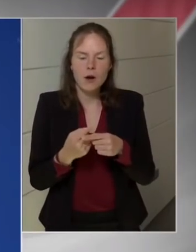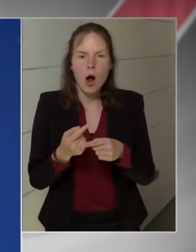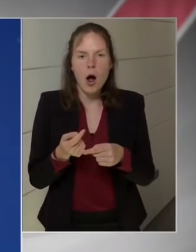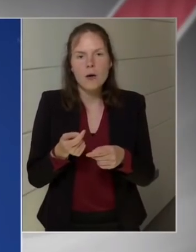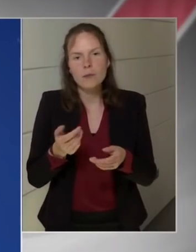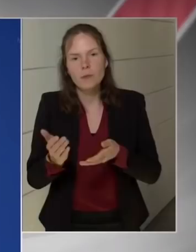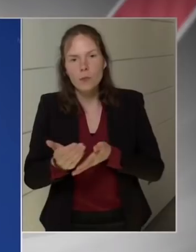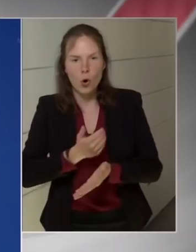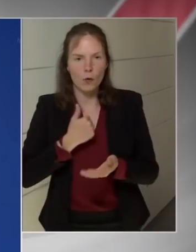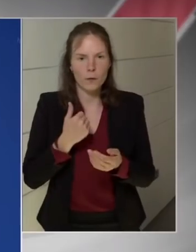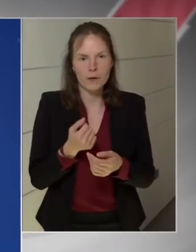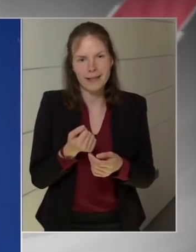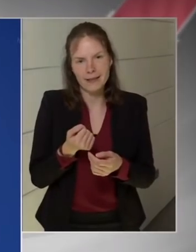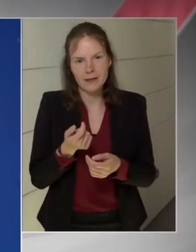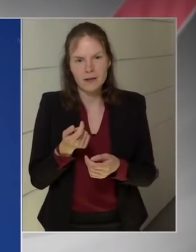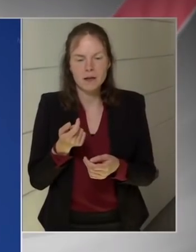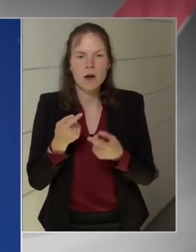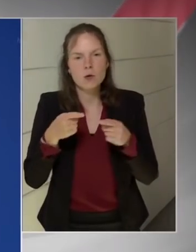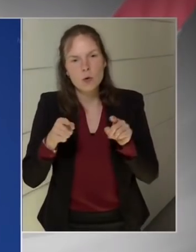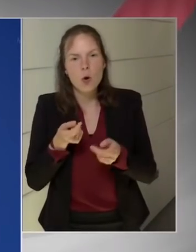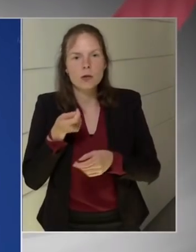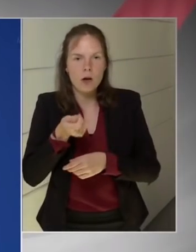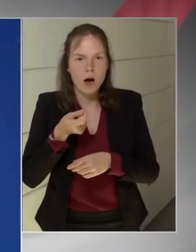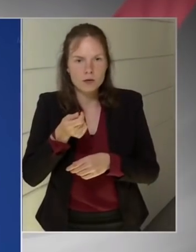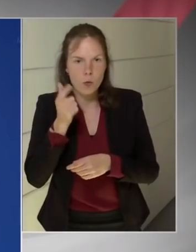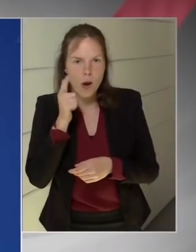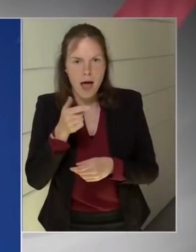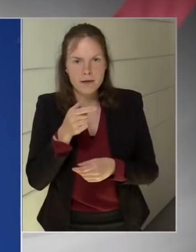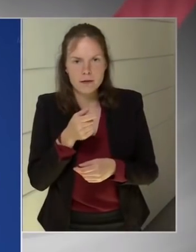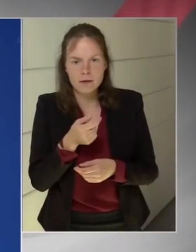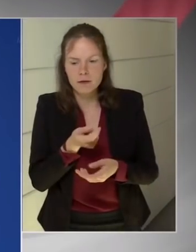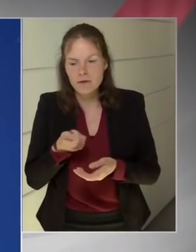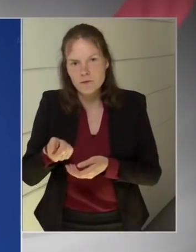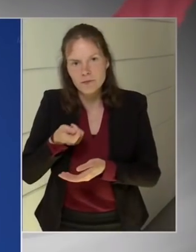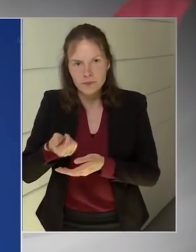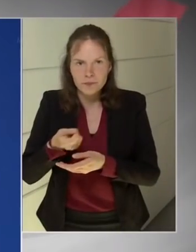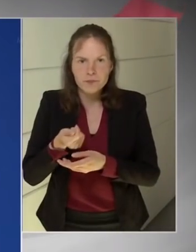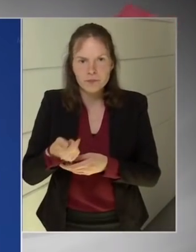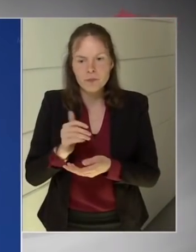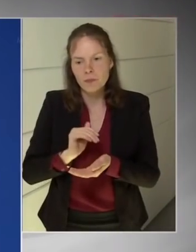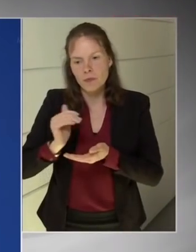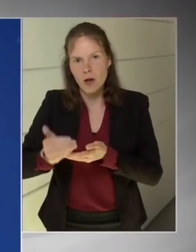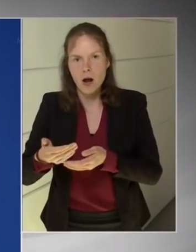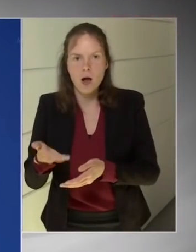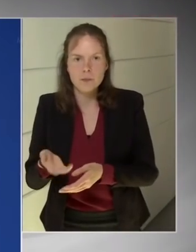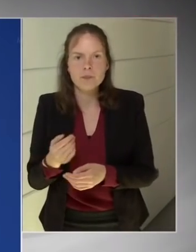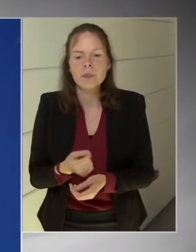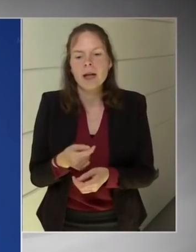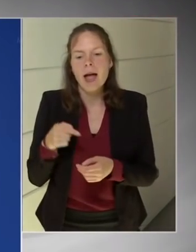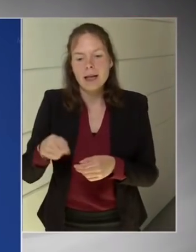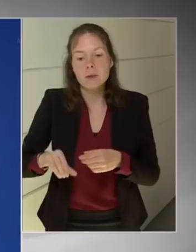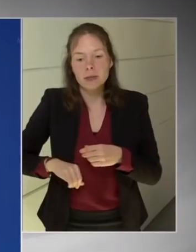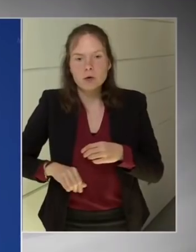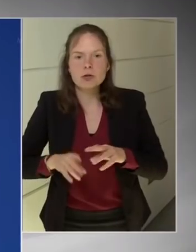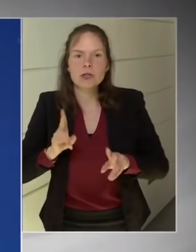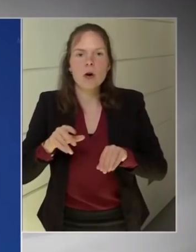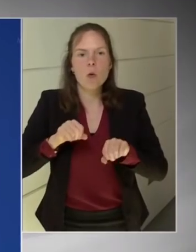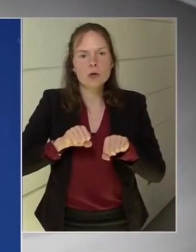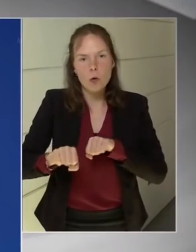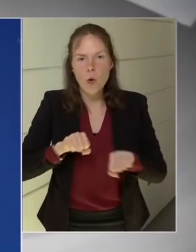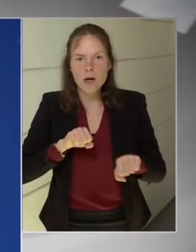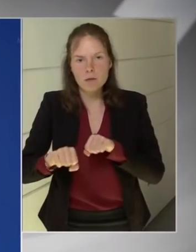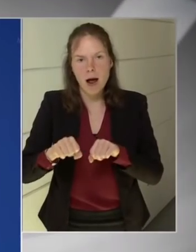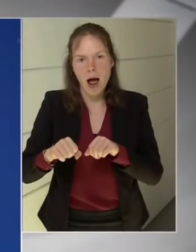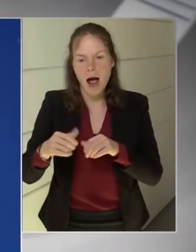hoztuk létre a rezsivédelmi és a honvédelmi alapot. Ebben gyakorlatilag extra profit különadók